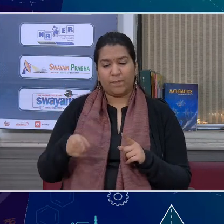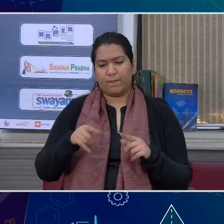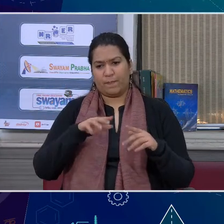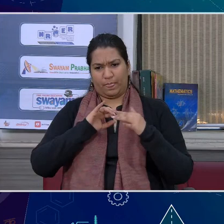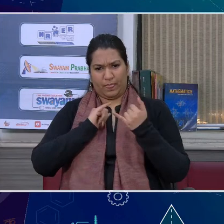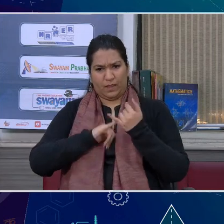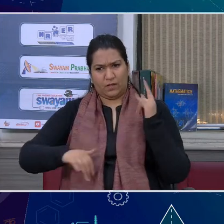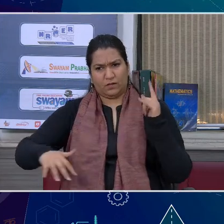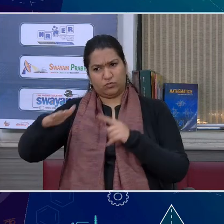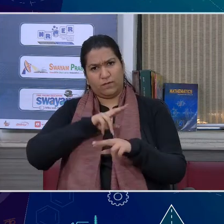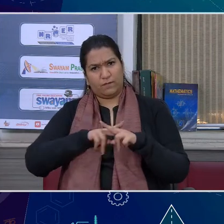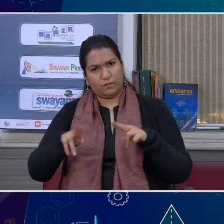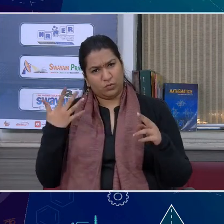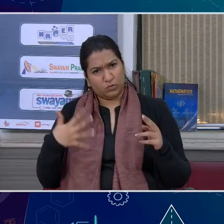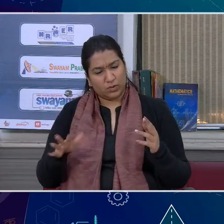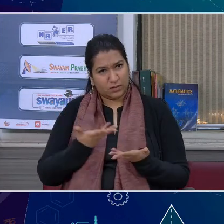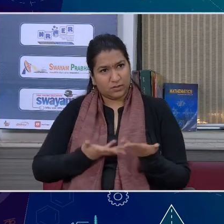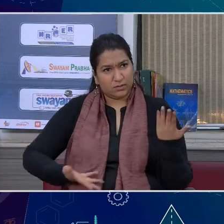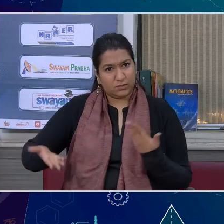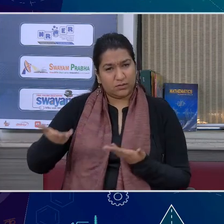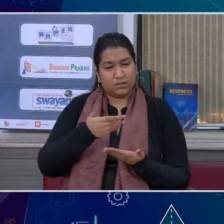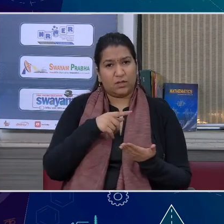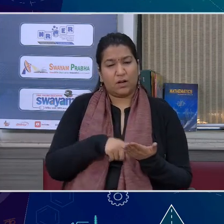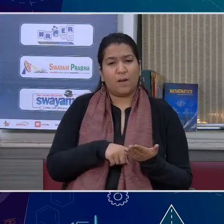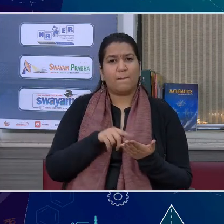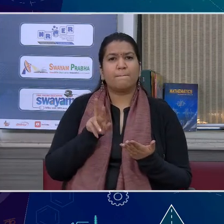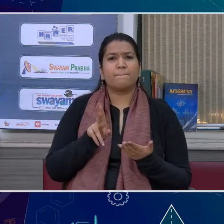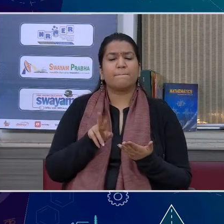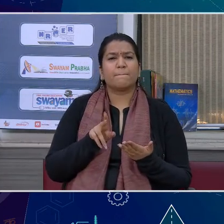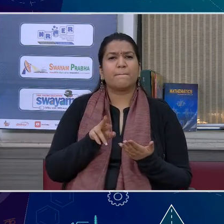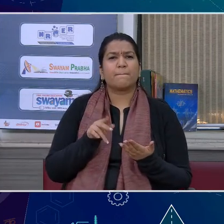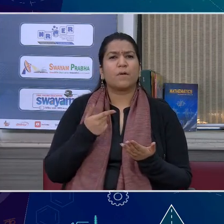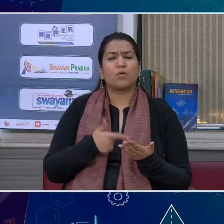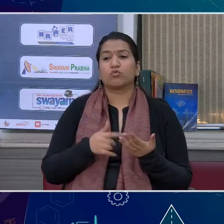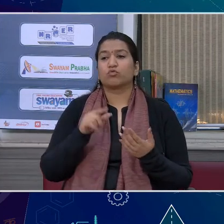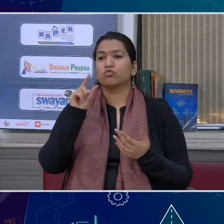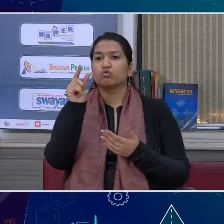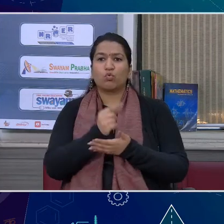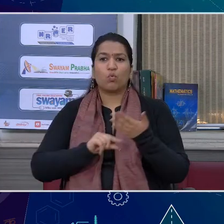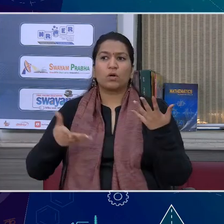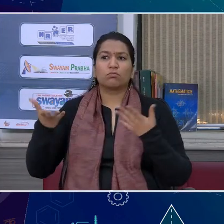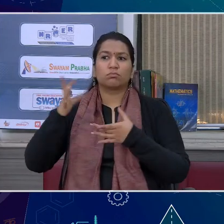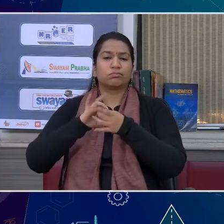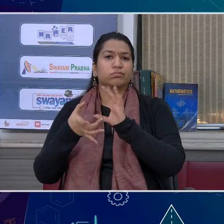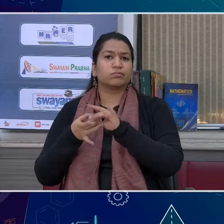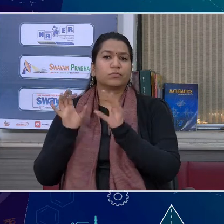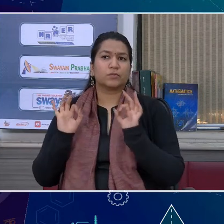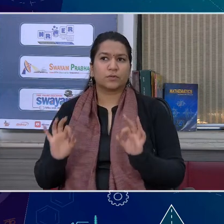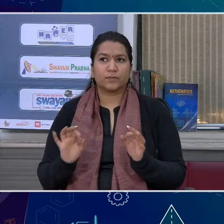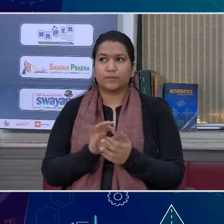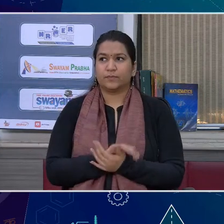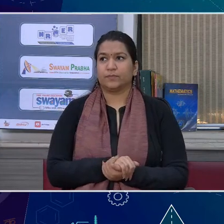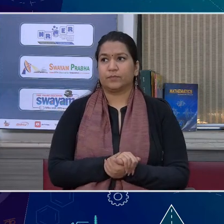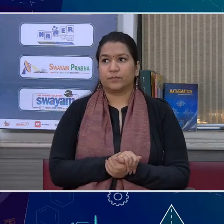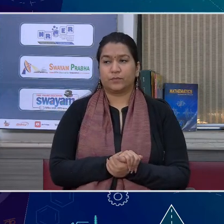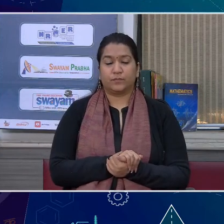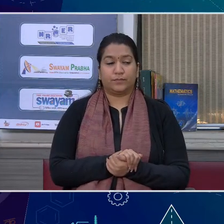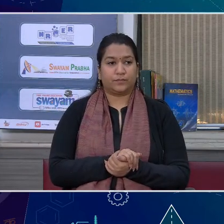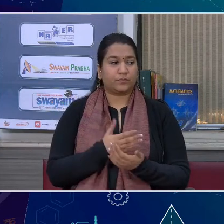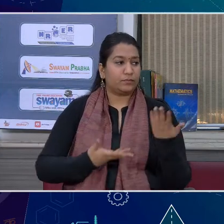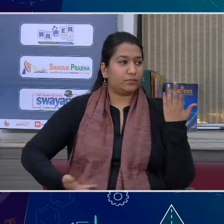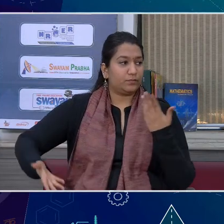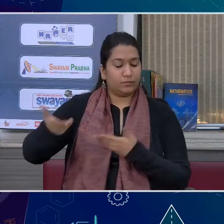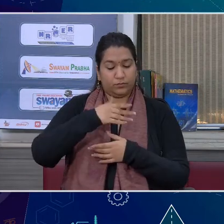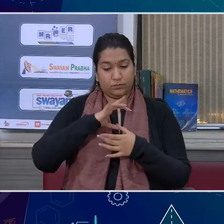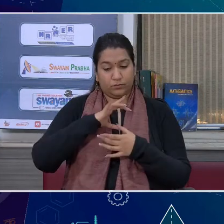हो गया तो कोई भी अपूर्ण नहीं रहा अब तो सभी पूरा परिवार होता है जिसमें